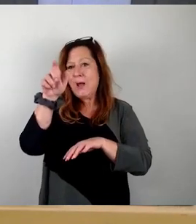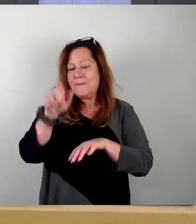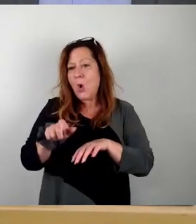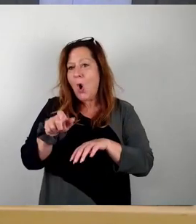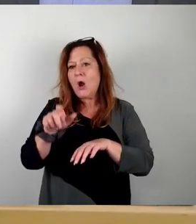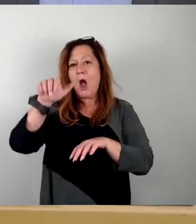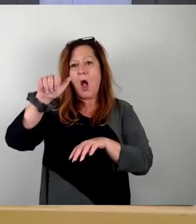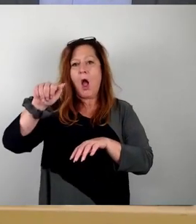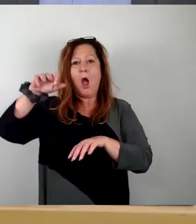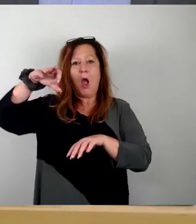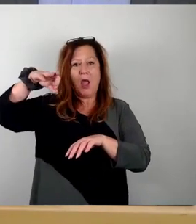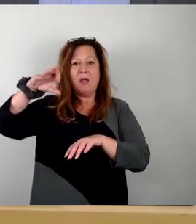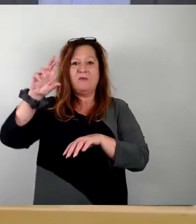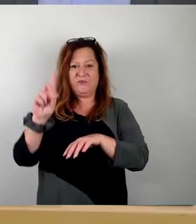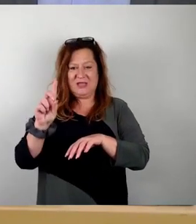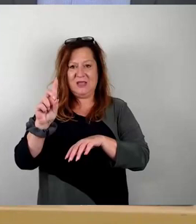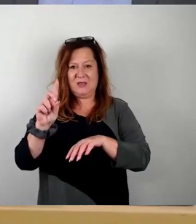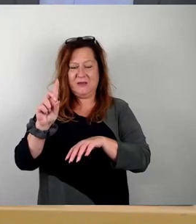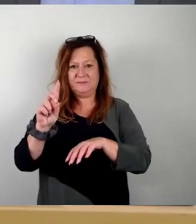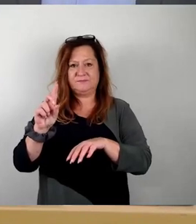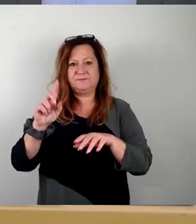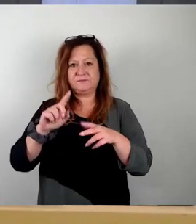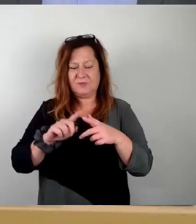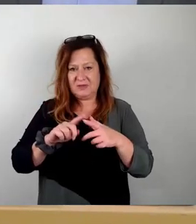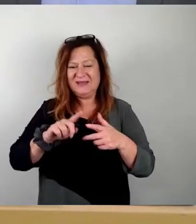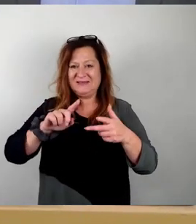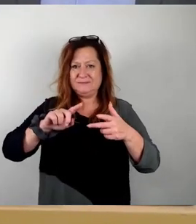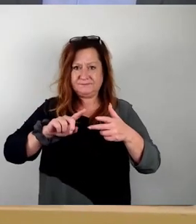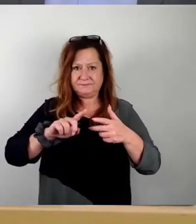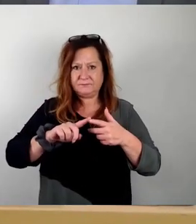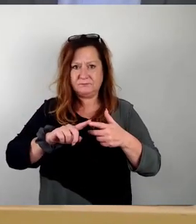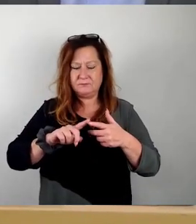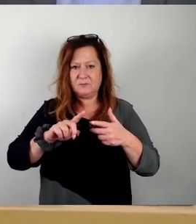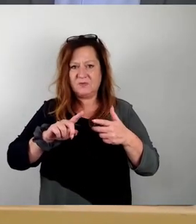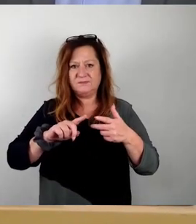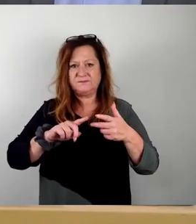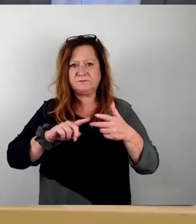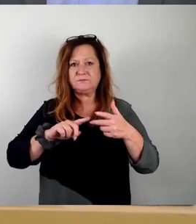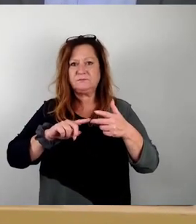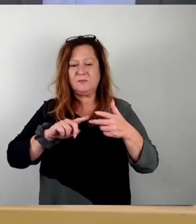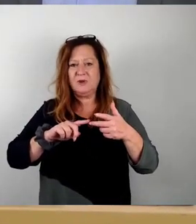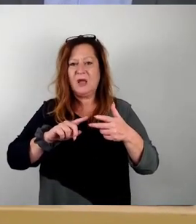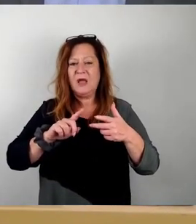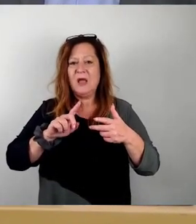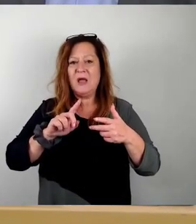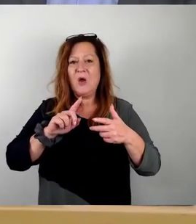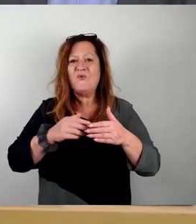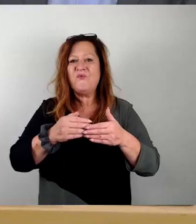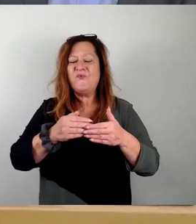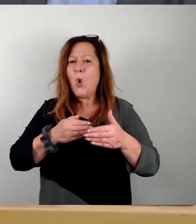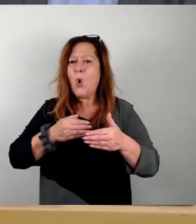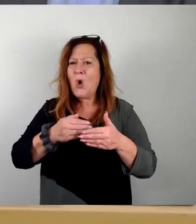ist natürlich zick. Wenn wir vorher votiert haben,